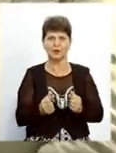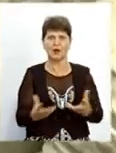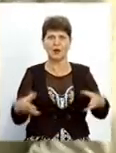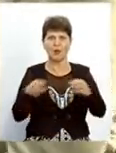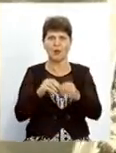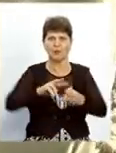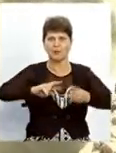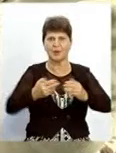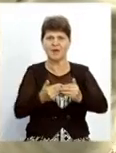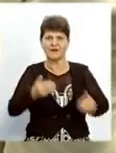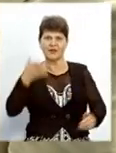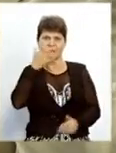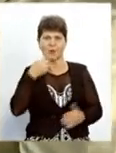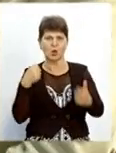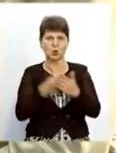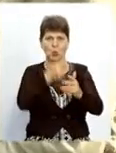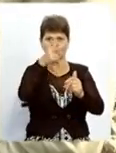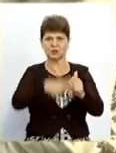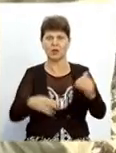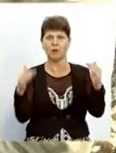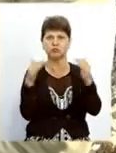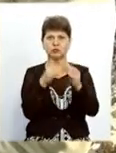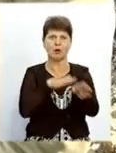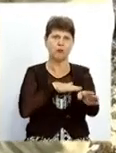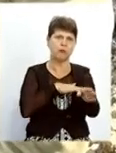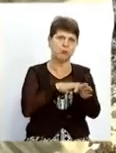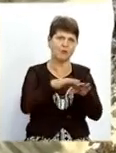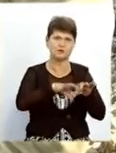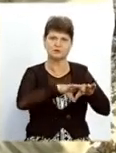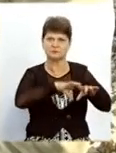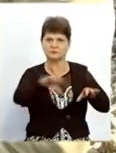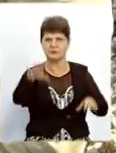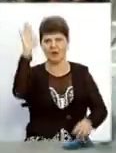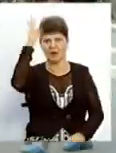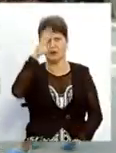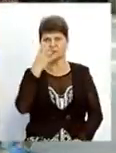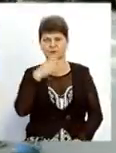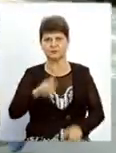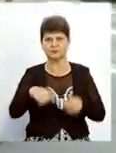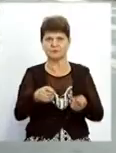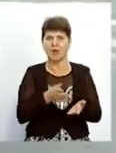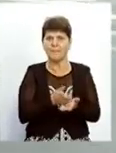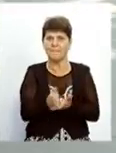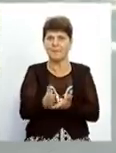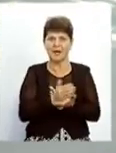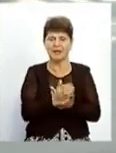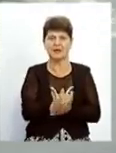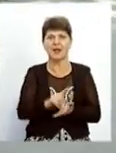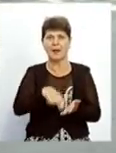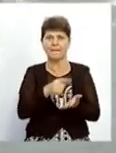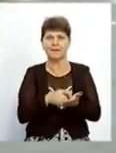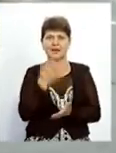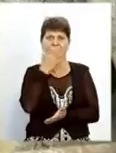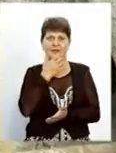від теплової камери і аж до кінця будинку повністю всю лінію гарячого водопостачання. Мережі на баланс міськ теплоенерго